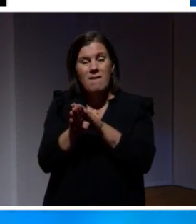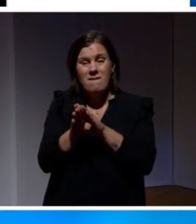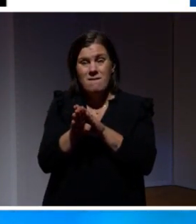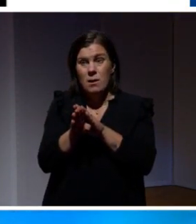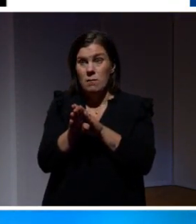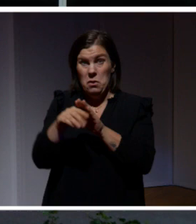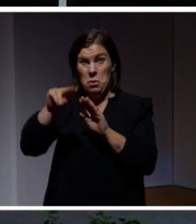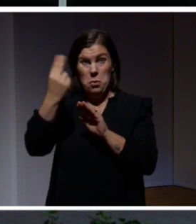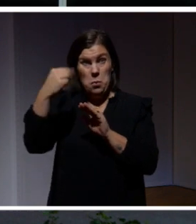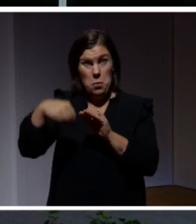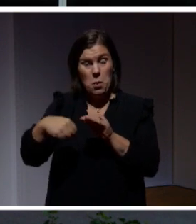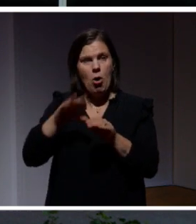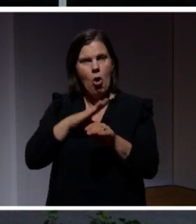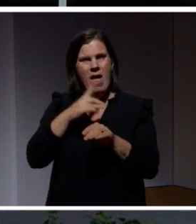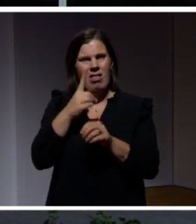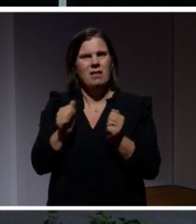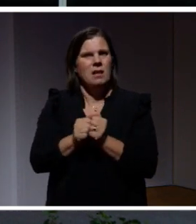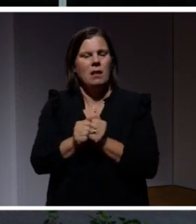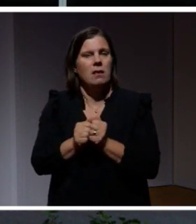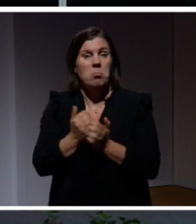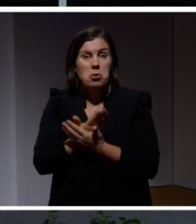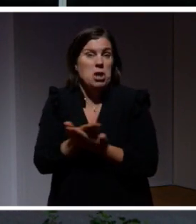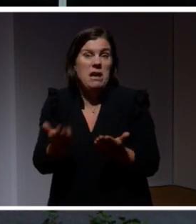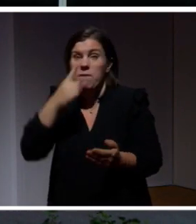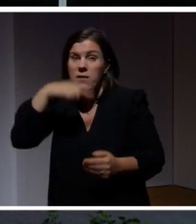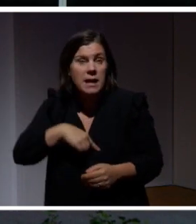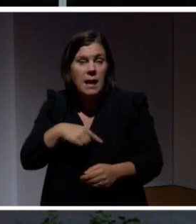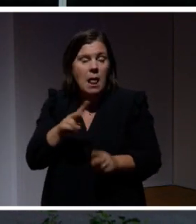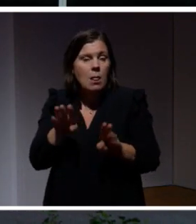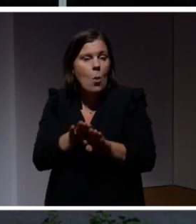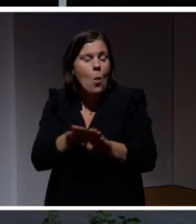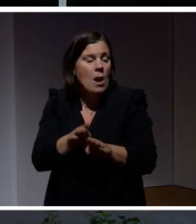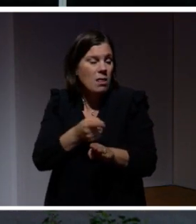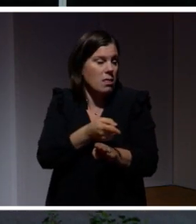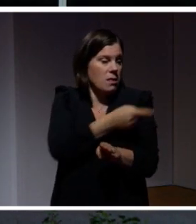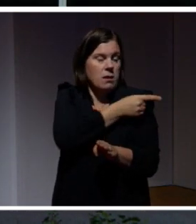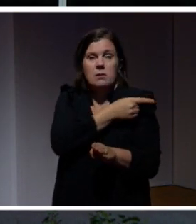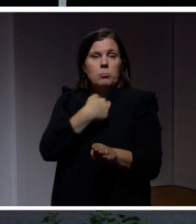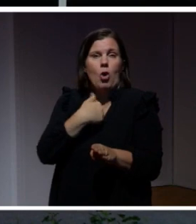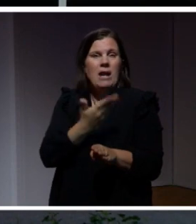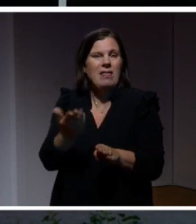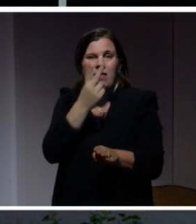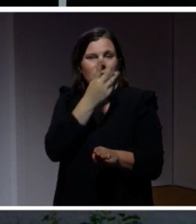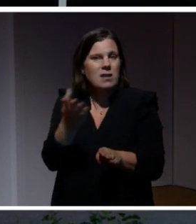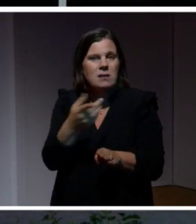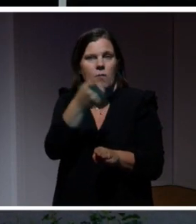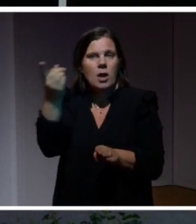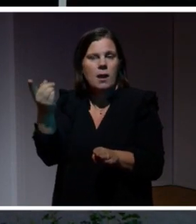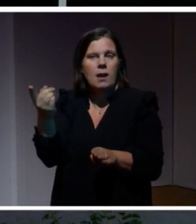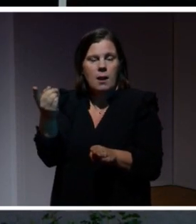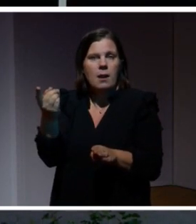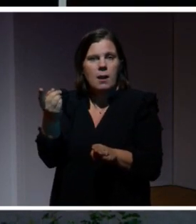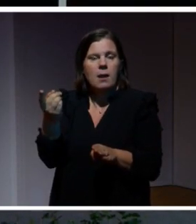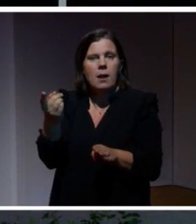jag är för er just här och nu. Det betyder ju inte att det är något fel eller dåligt med de bitarna som jag väljer att inte visa för er nu. Utan det väljer att jag,